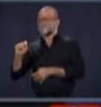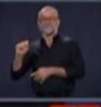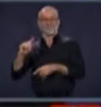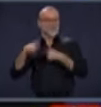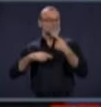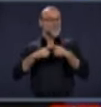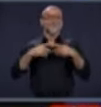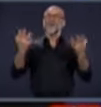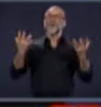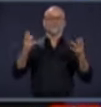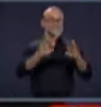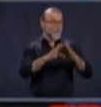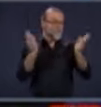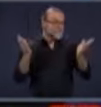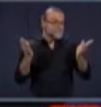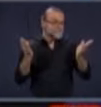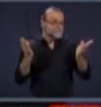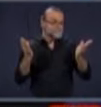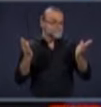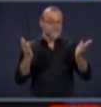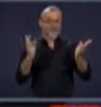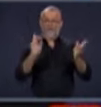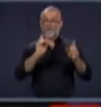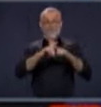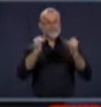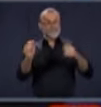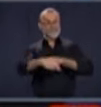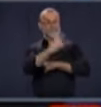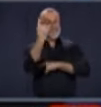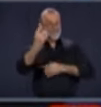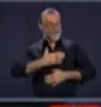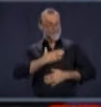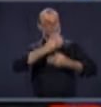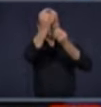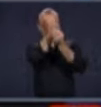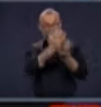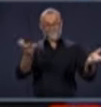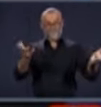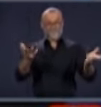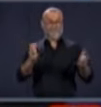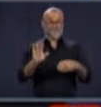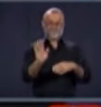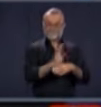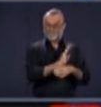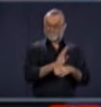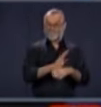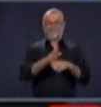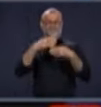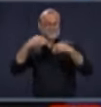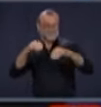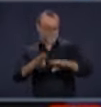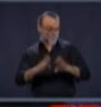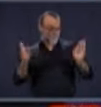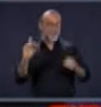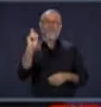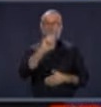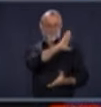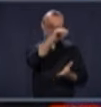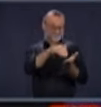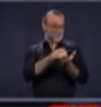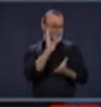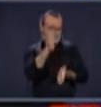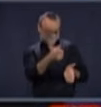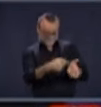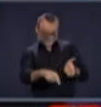'annoncer aujourd'hui que nous avons le feu vert de réouvrir les commerces de détail dans la région de Montréal